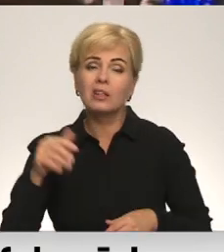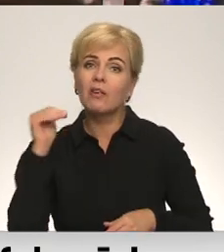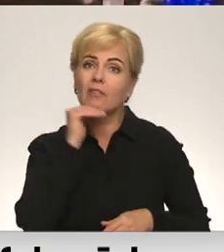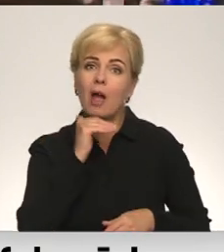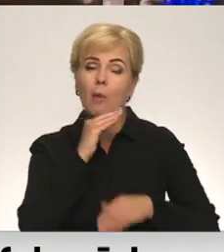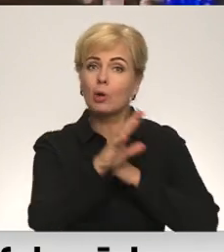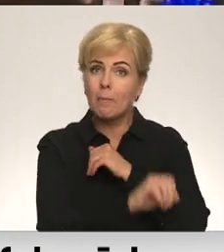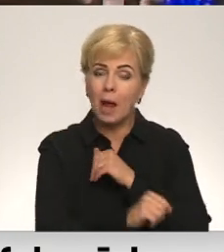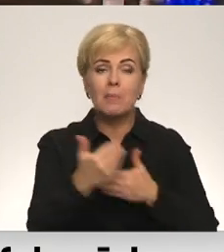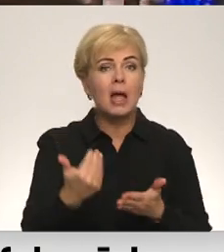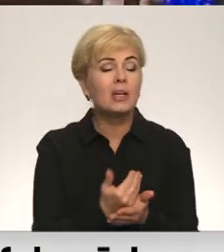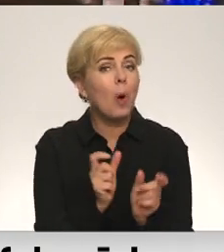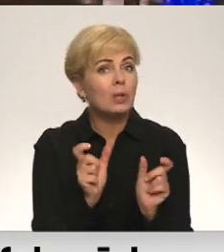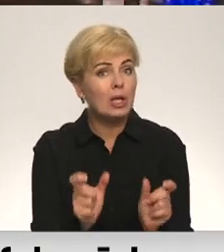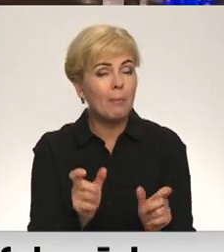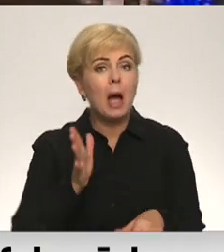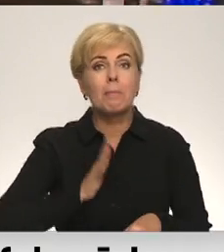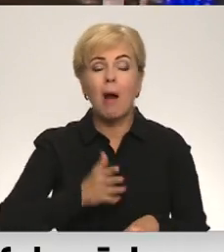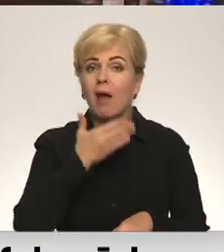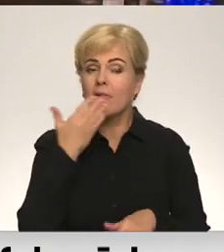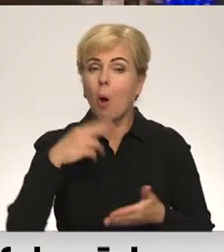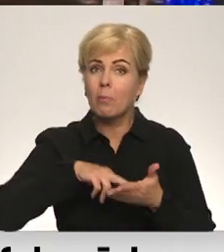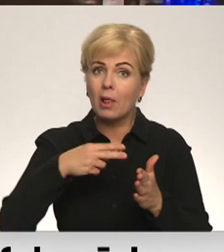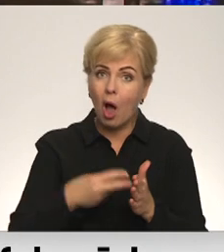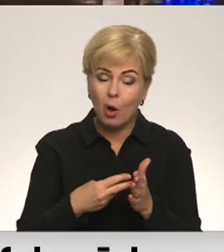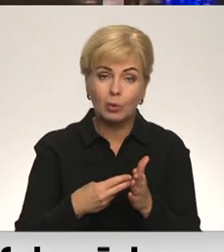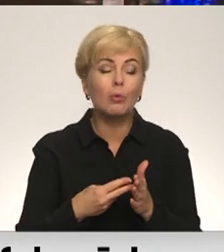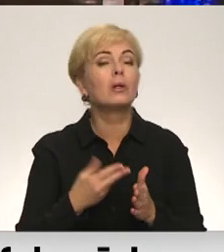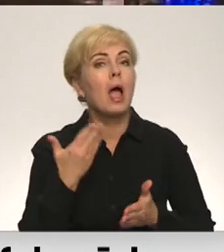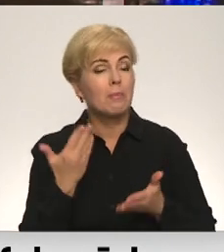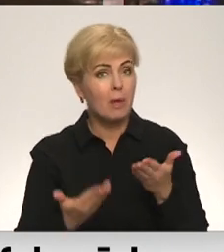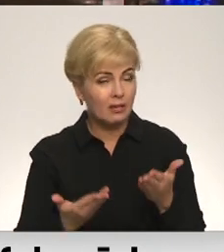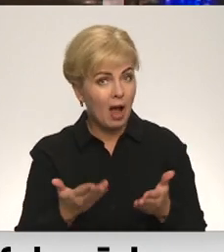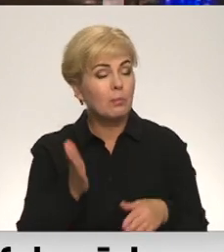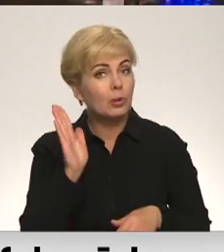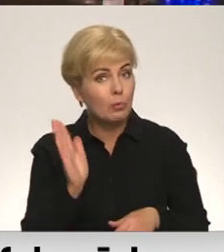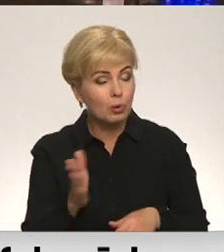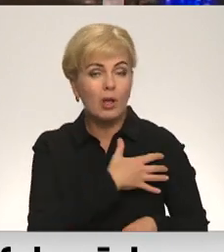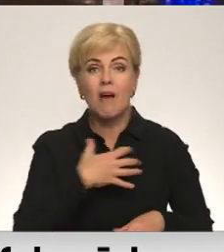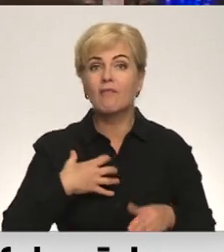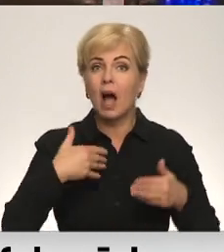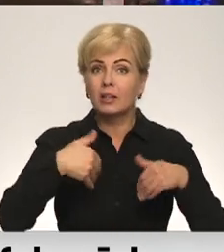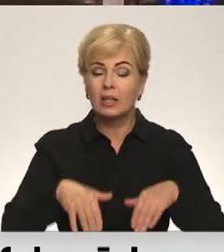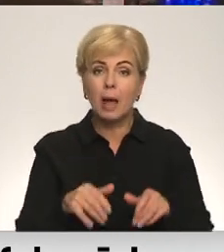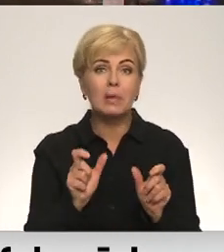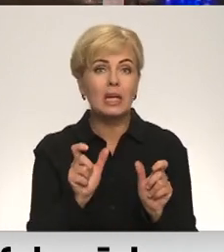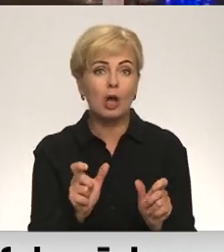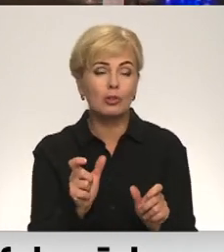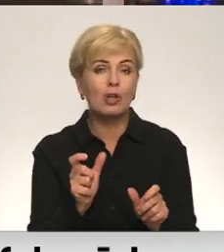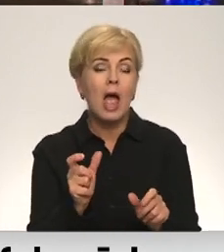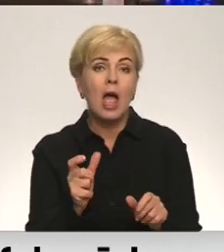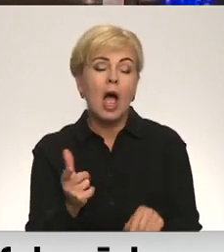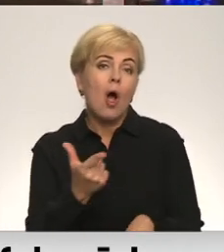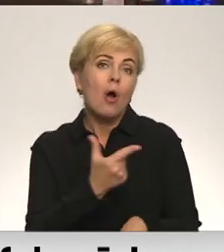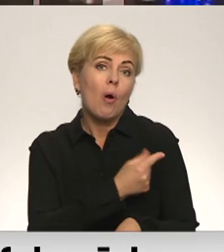beigā. Jauni ierobežojumi pagaidām netiek plānoti, bet nav arī izslēgti. Valdība arī lēma ierobežot Covid vakcinācijas